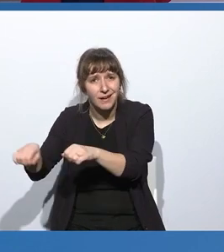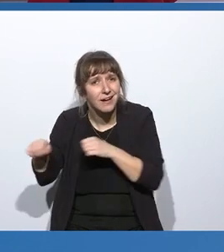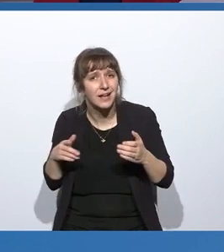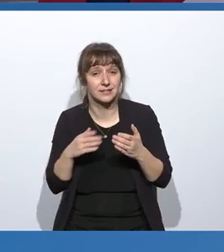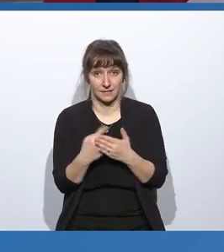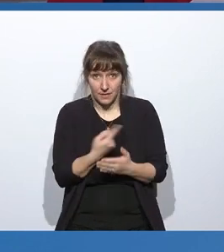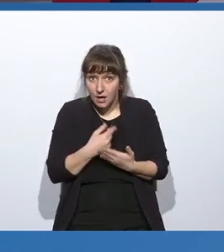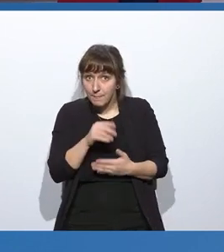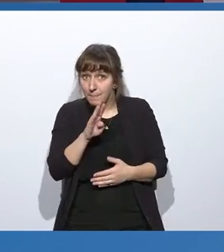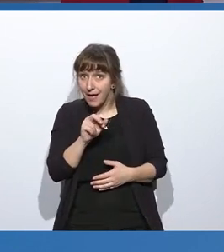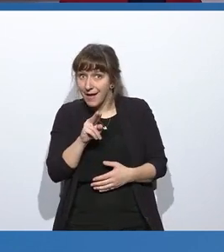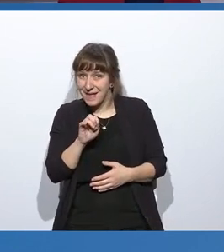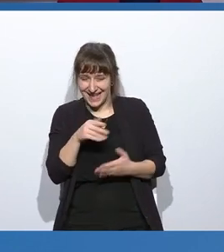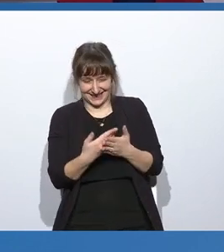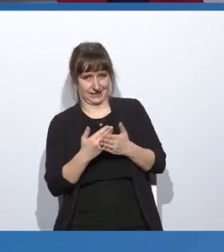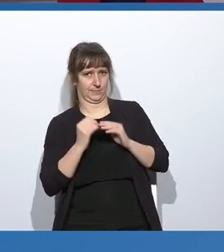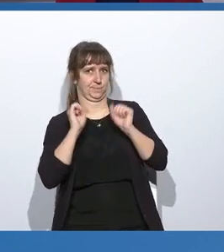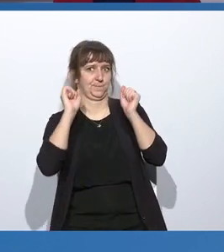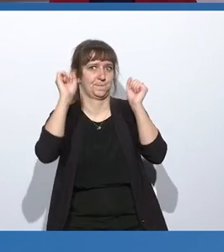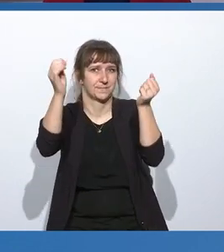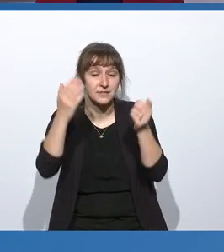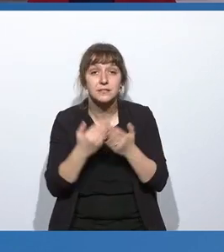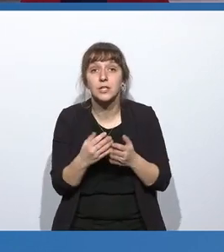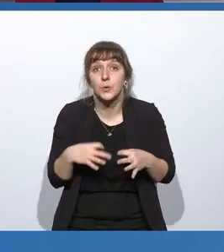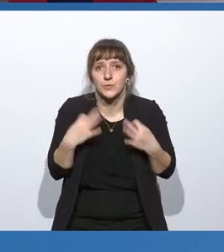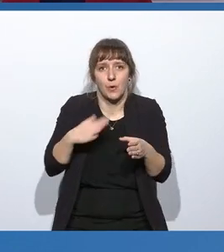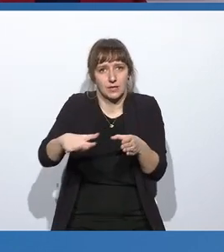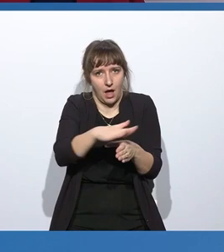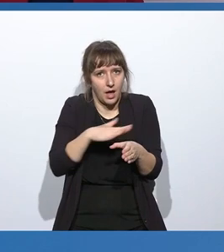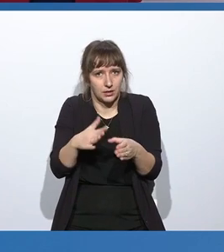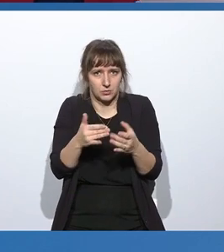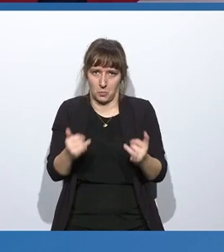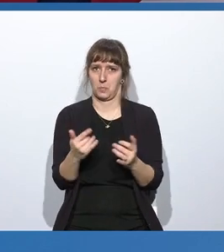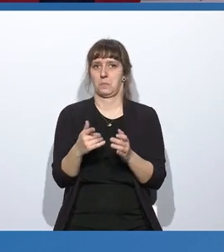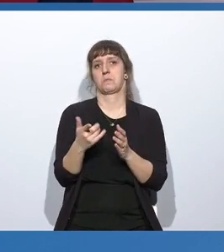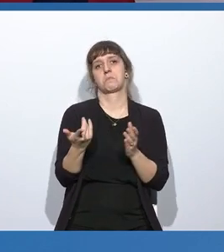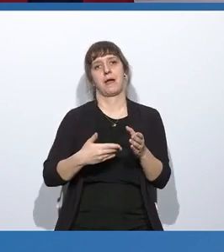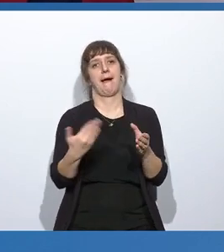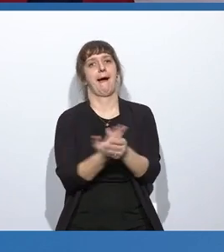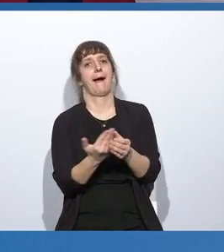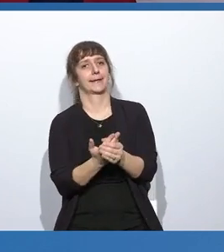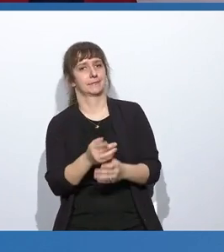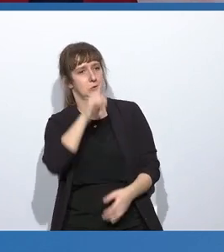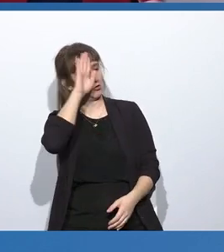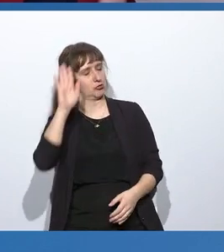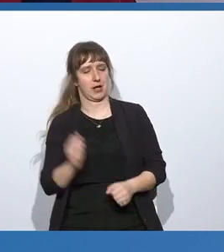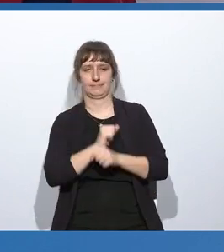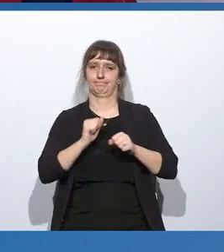arbeiten wir bei der Barmer. Denn im Gesundheitswesen sind unsere Daten wohlverwahrt in den Aktenschränken dieser Republik.